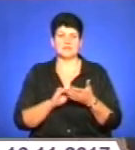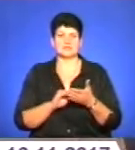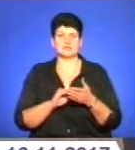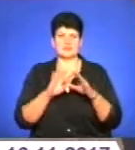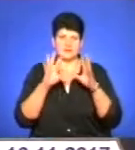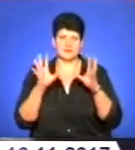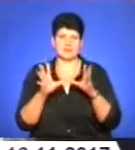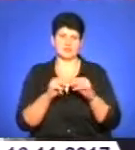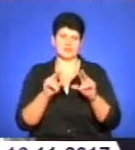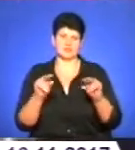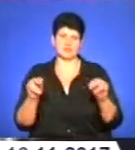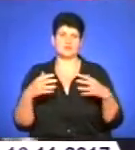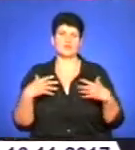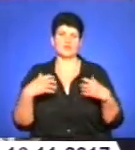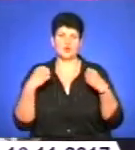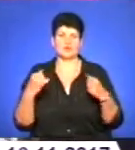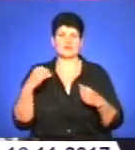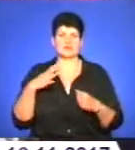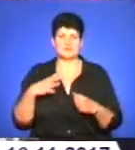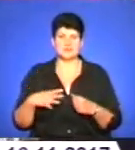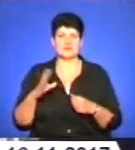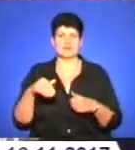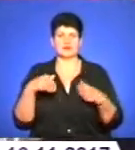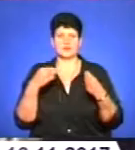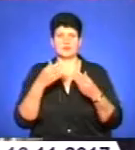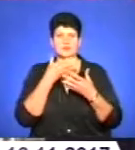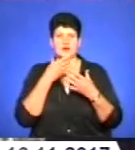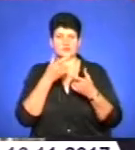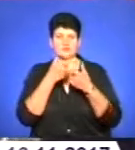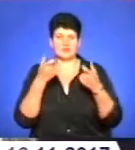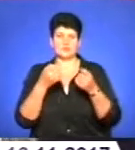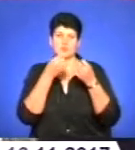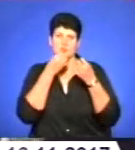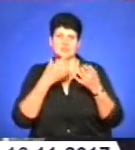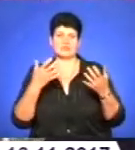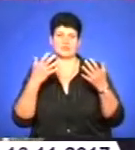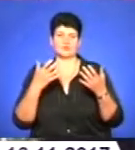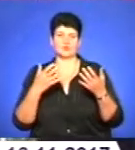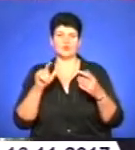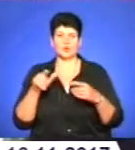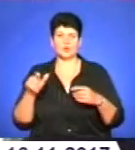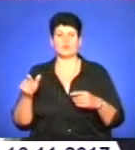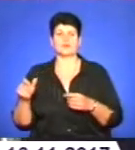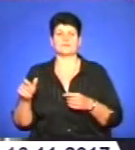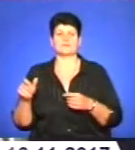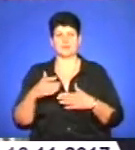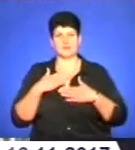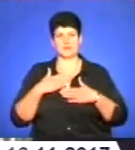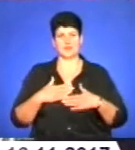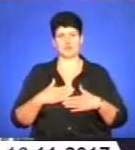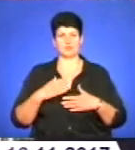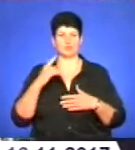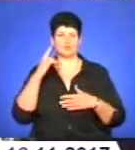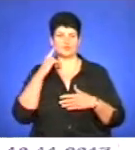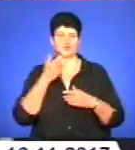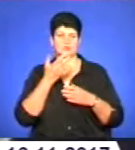загальному щастя. Здорове їм терпіння, і хай дають гарну інформацію, позитивну. Людям приємно почути,